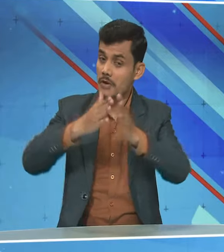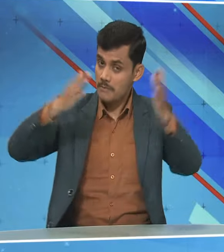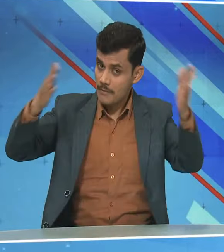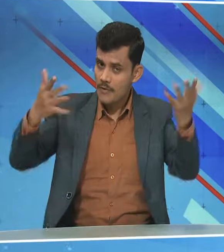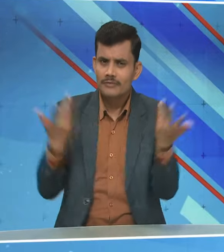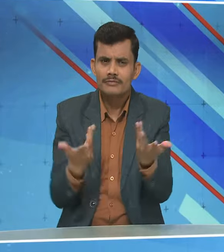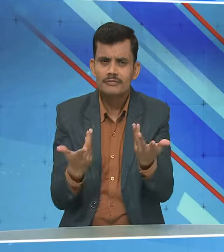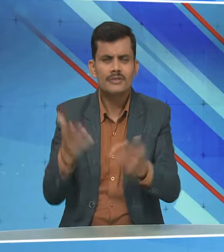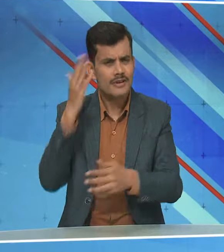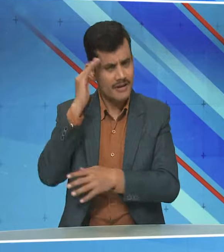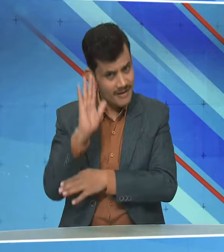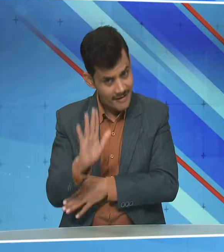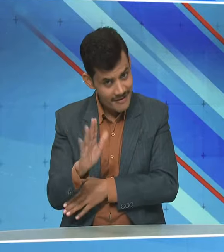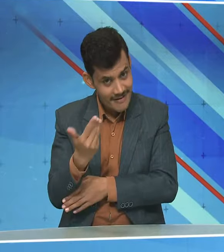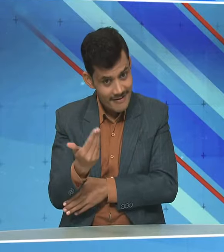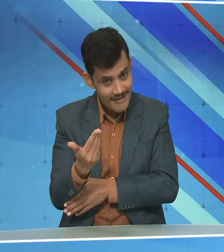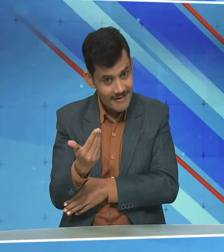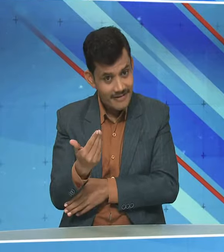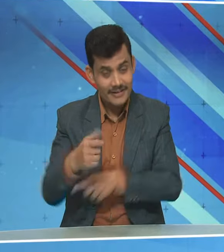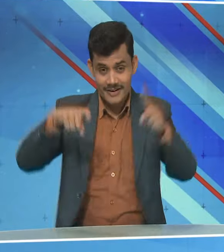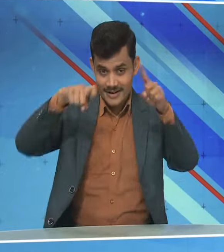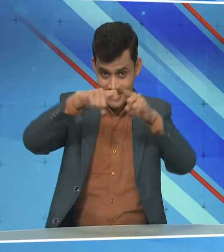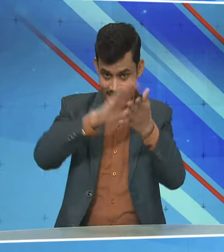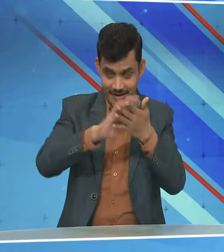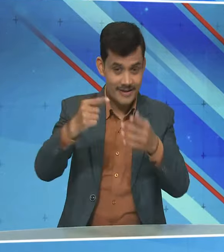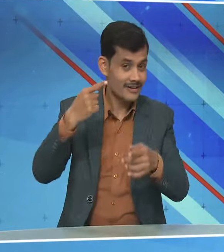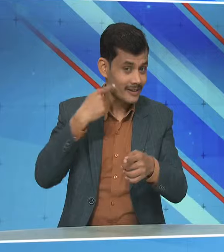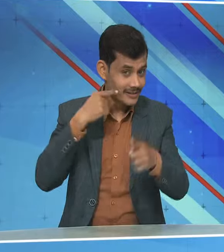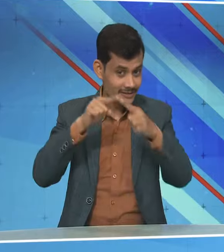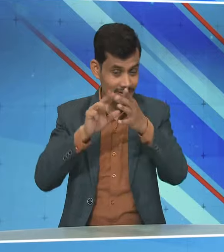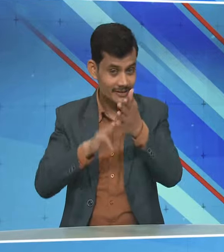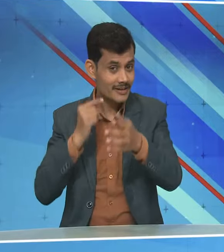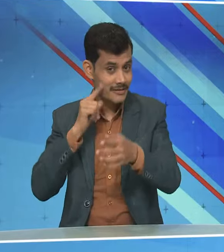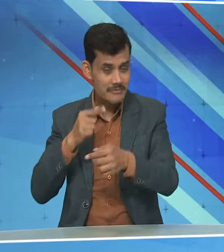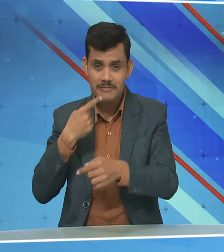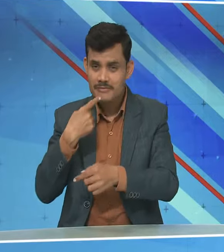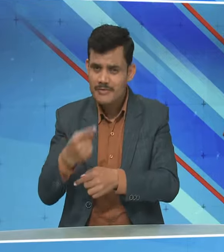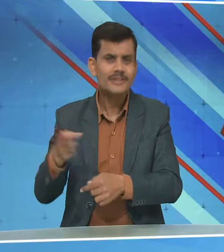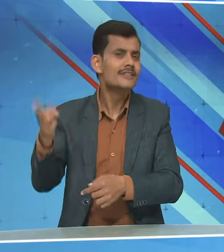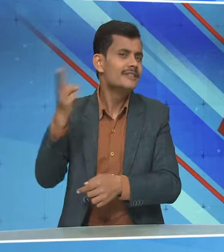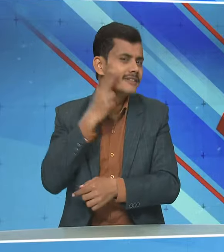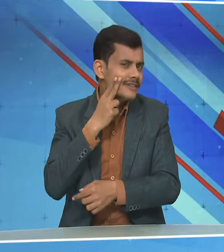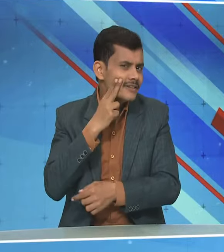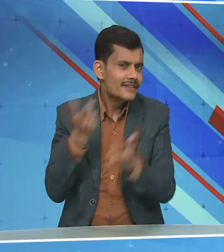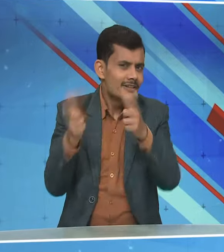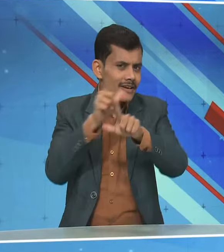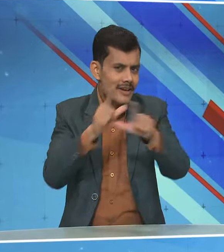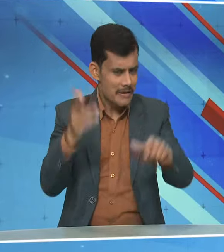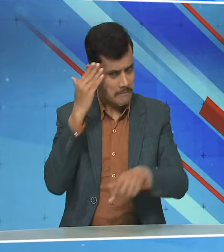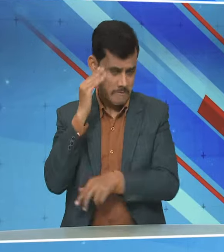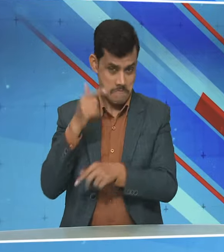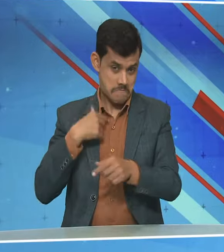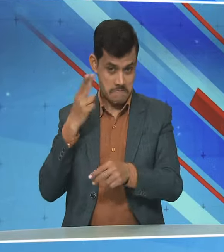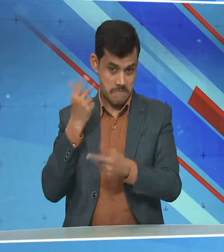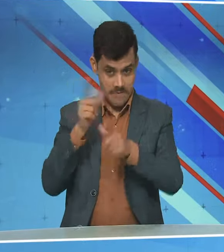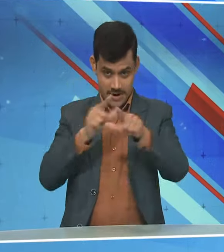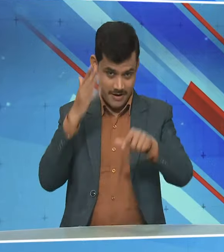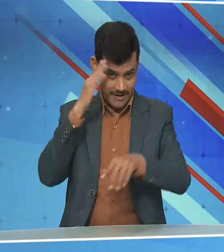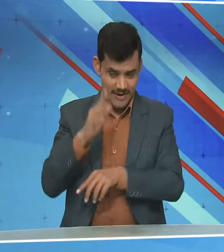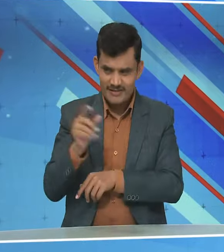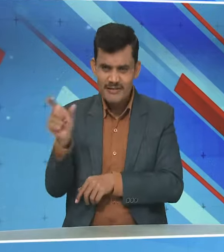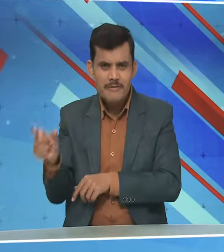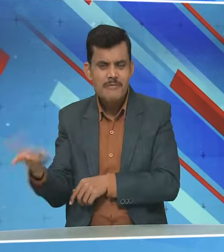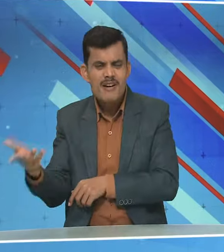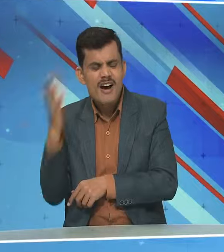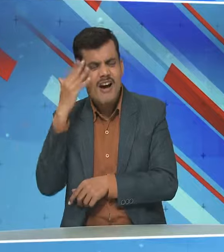क्य हमको हिंदी में रखवाते हैं सबको नहीं आता है ना यह लोग